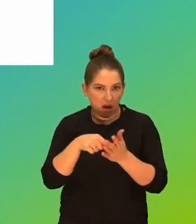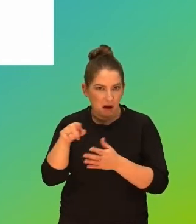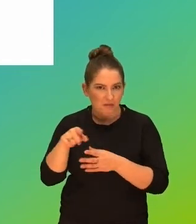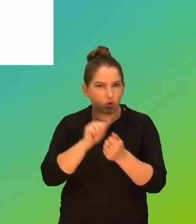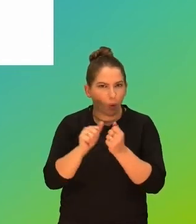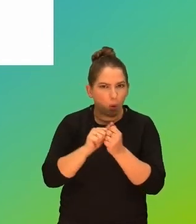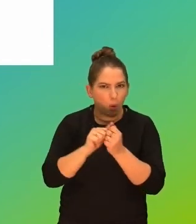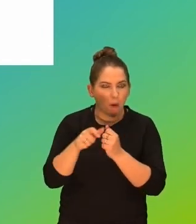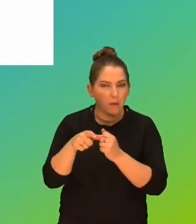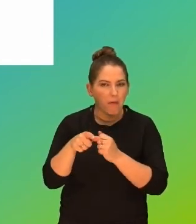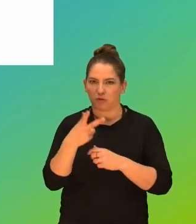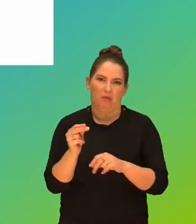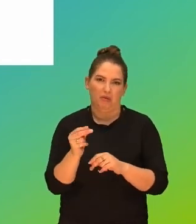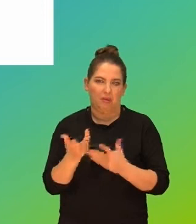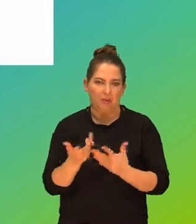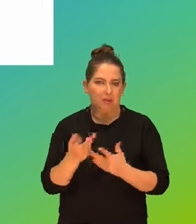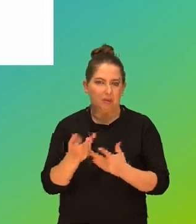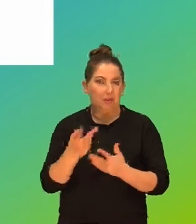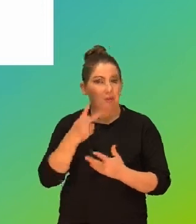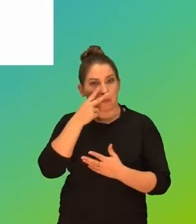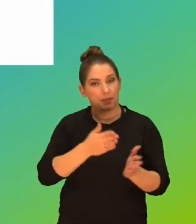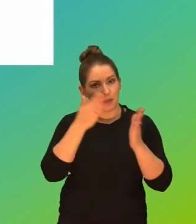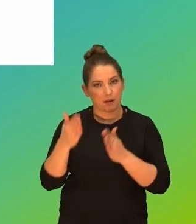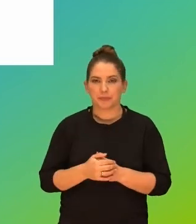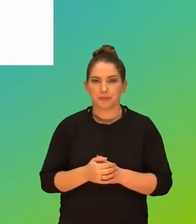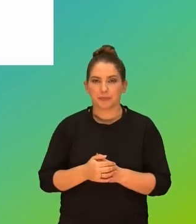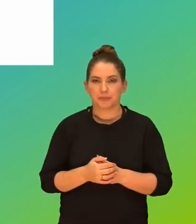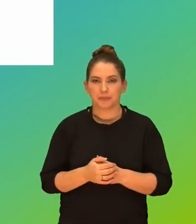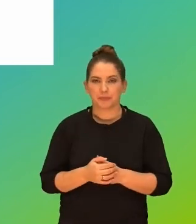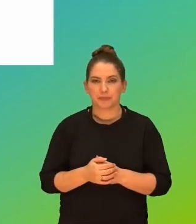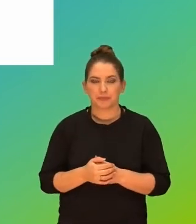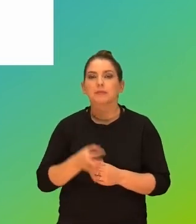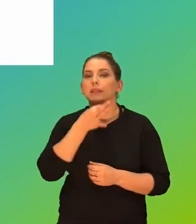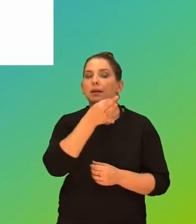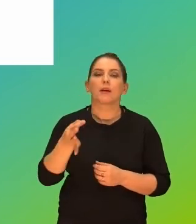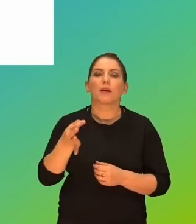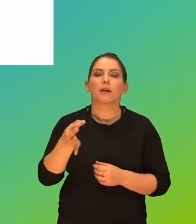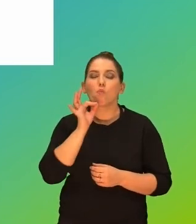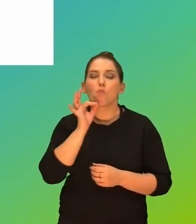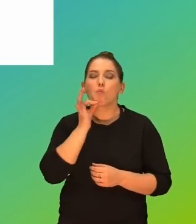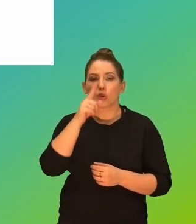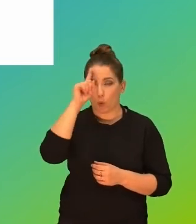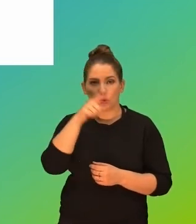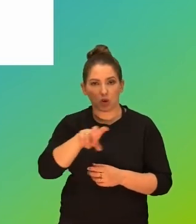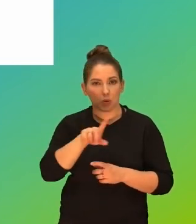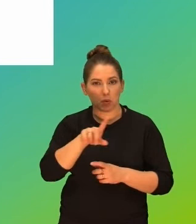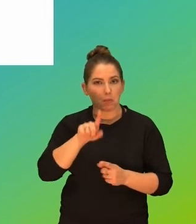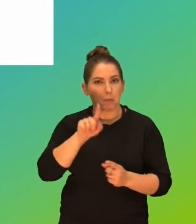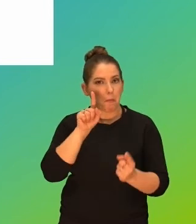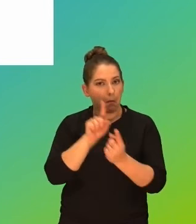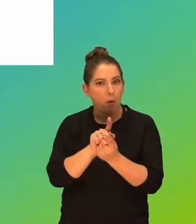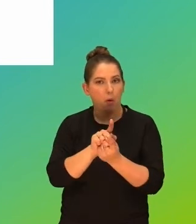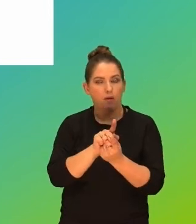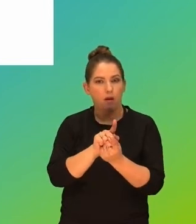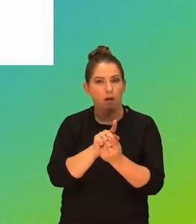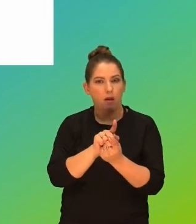treści, czy może niekoniecznie. I popatrzmy dalej. Zapytaliśmy młodych ludzi, czy spotkały